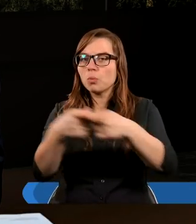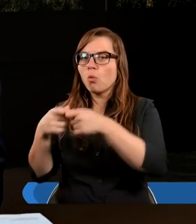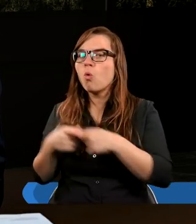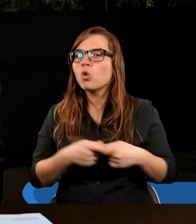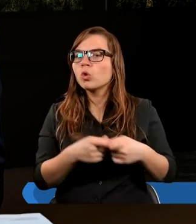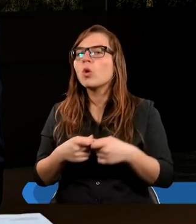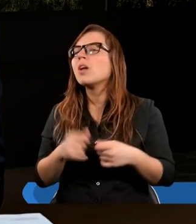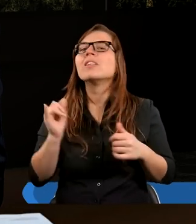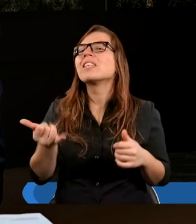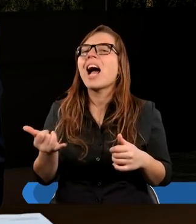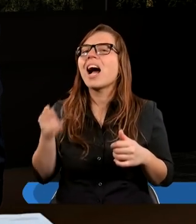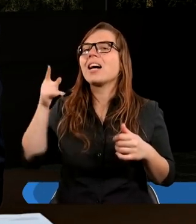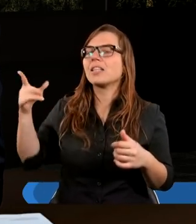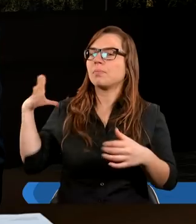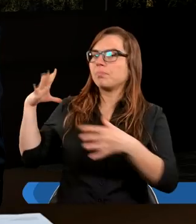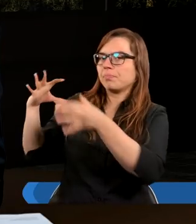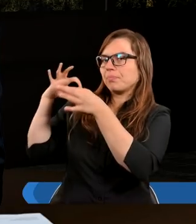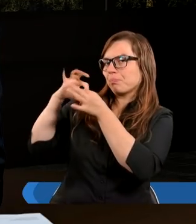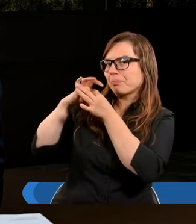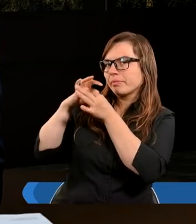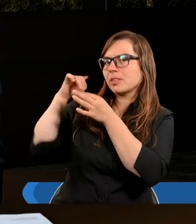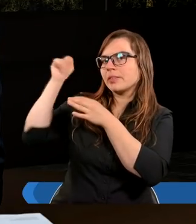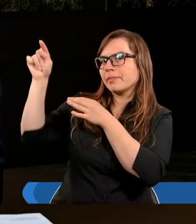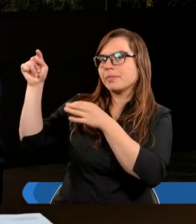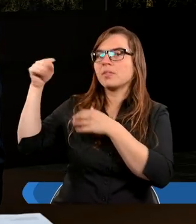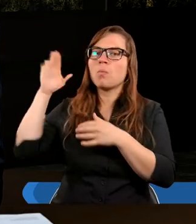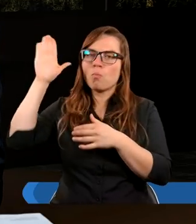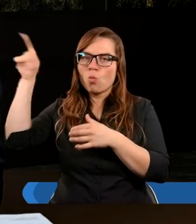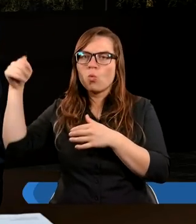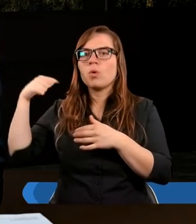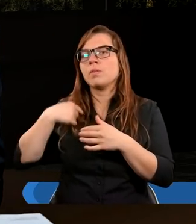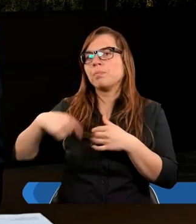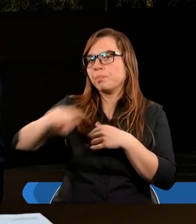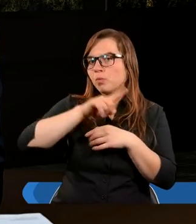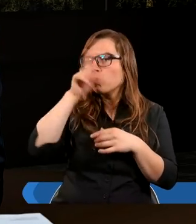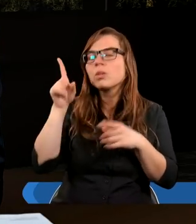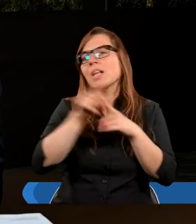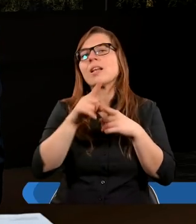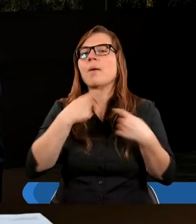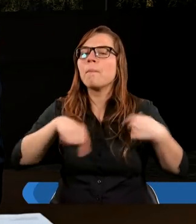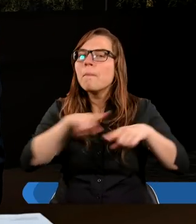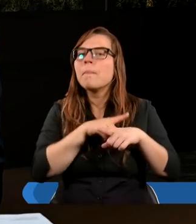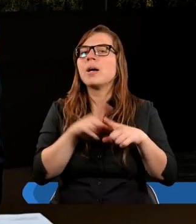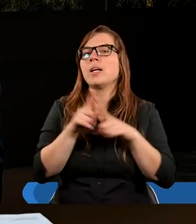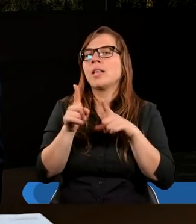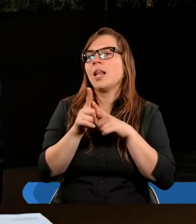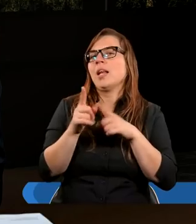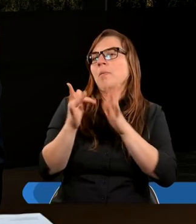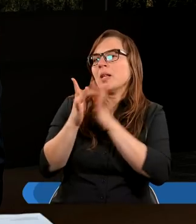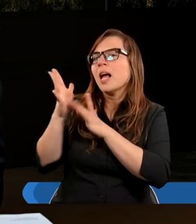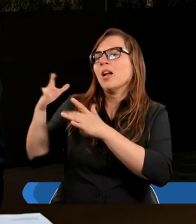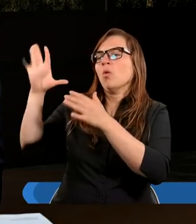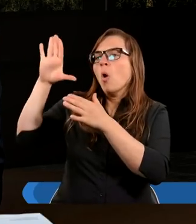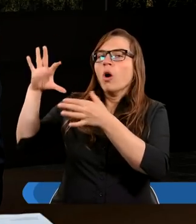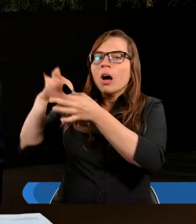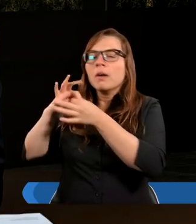i w jaki sposób oni byli łączeni z Chrystusem, tak? Z Bogiem. Tak samo my dokładnie dzisiaj powinniśmy funkcjonować właśnie w